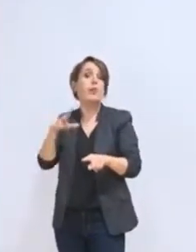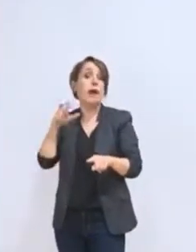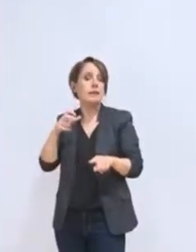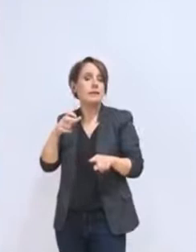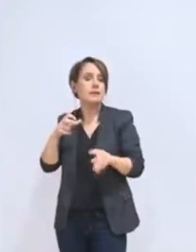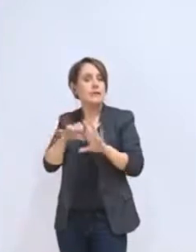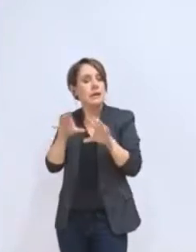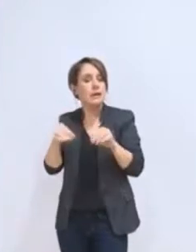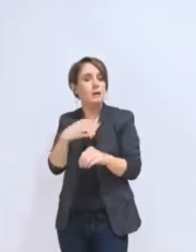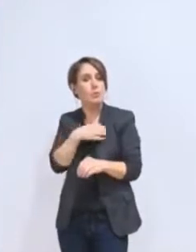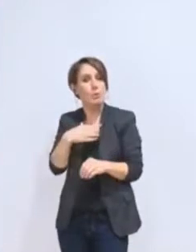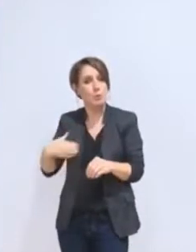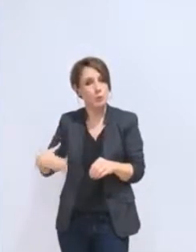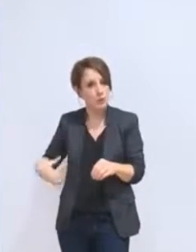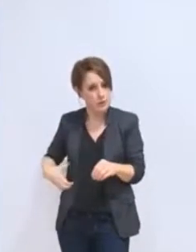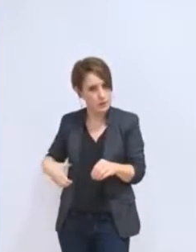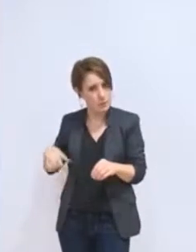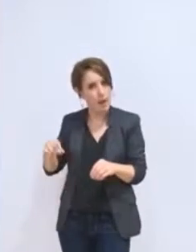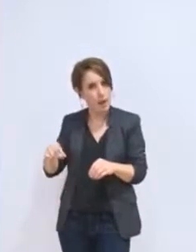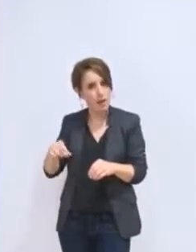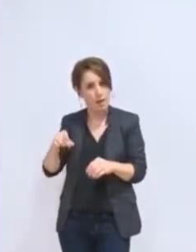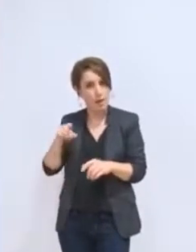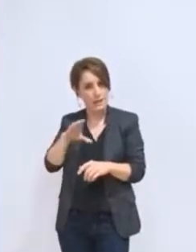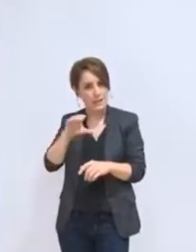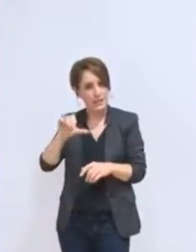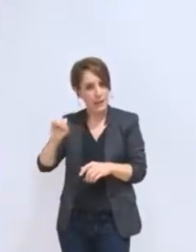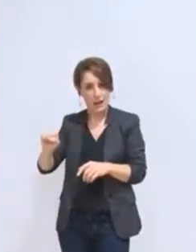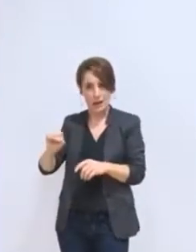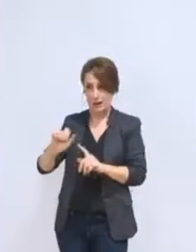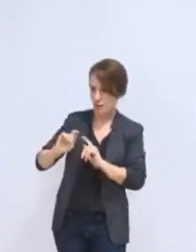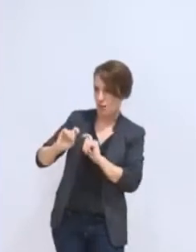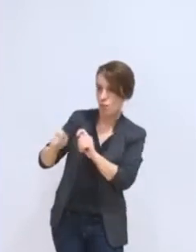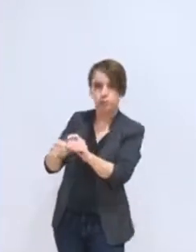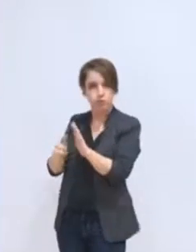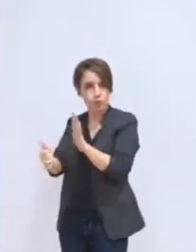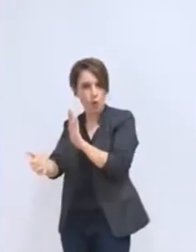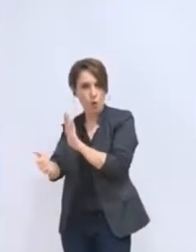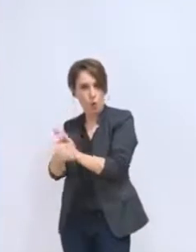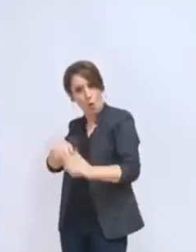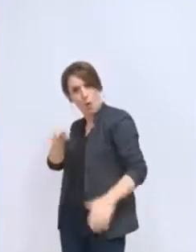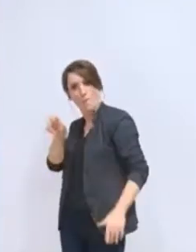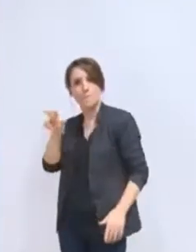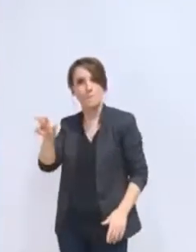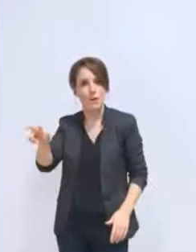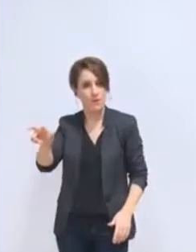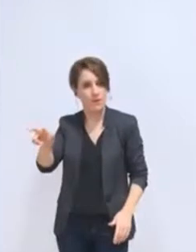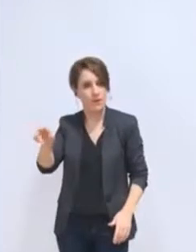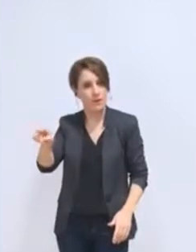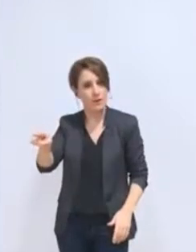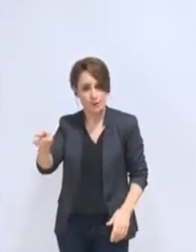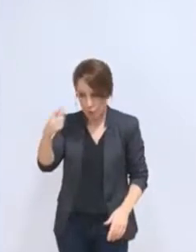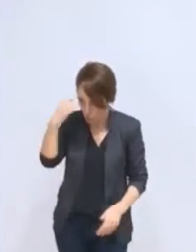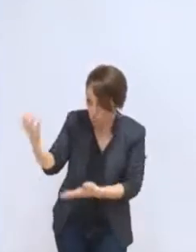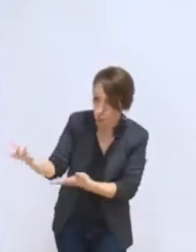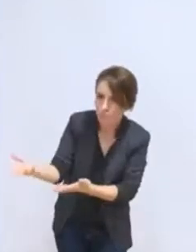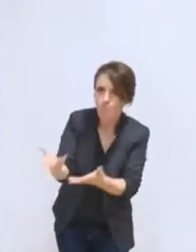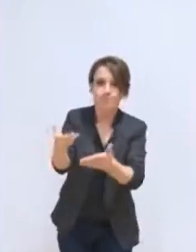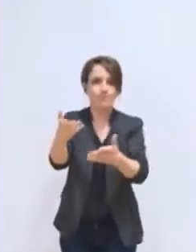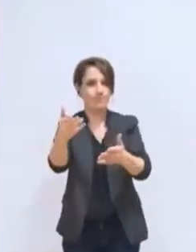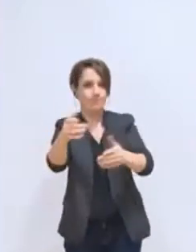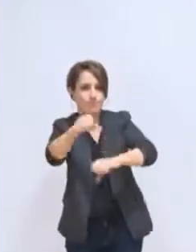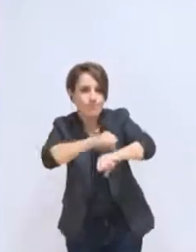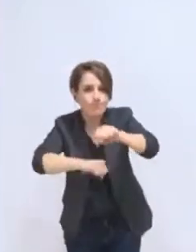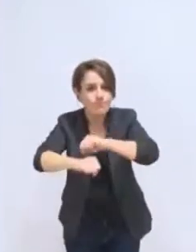difficultés étaient présentes avec l'impulsion d'Olivier Noblecourt et de la majorité sur les questions d